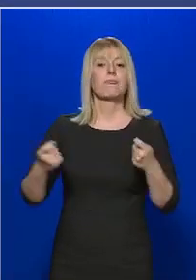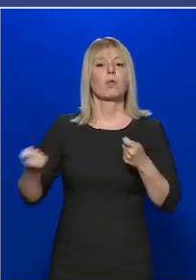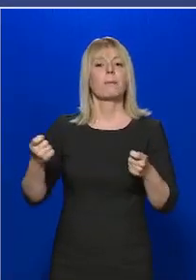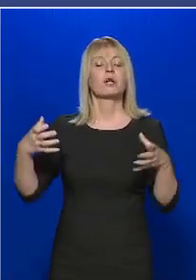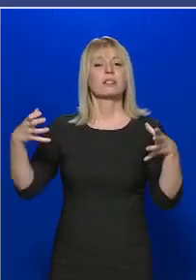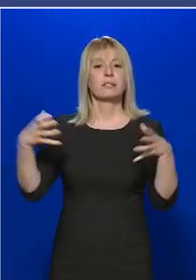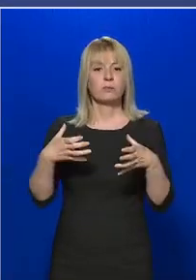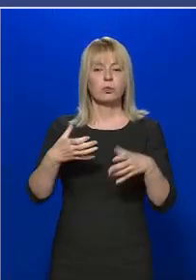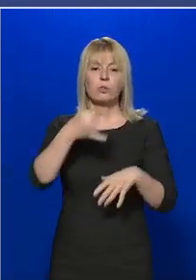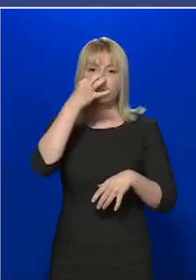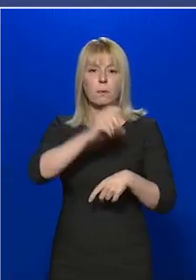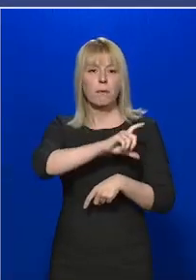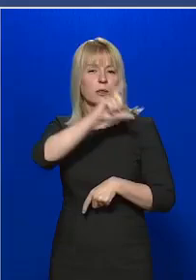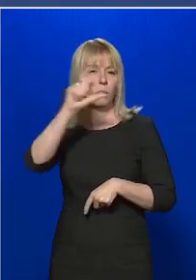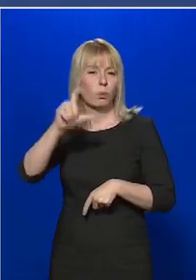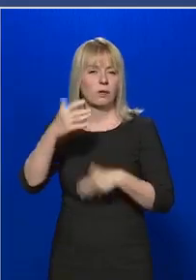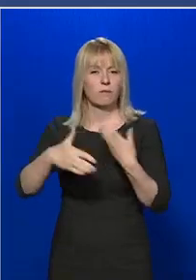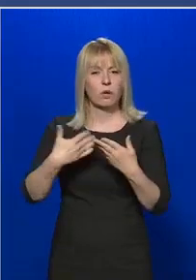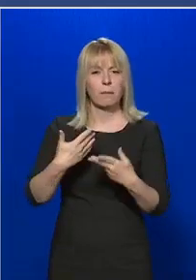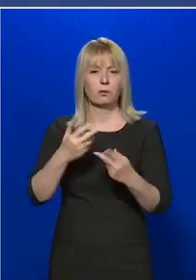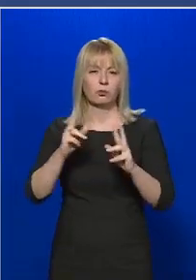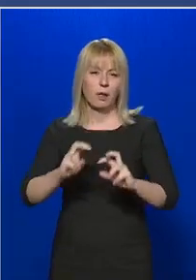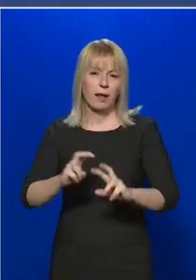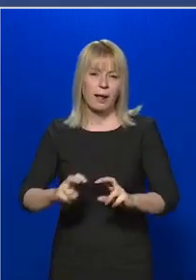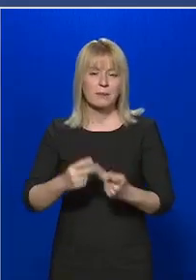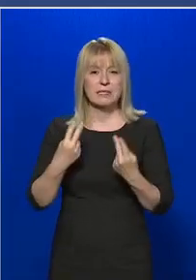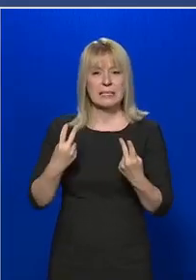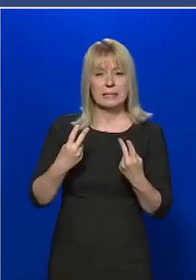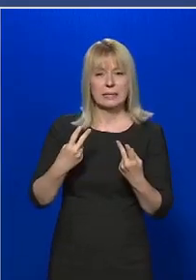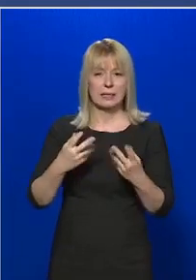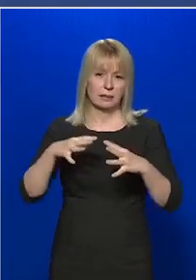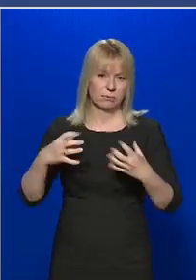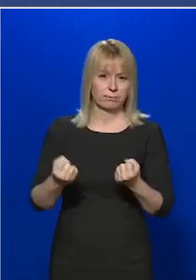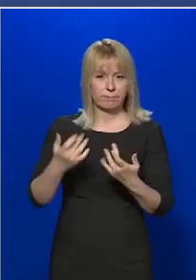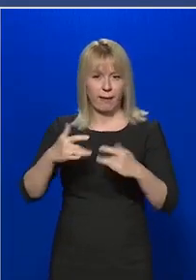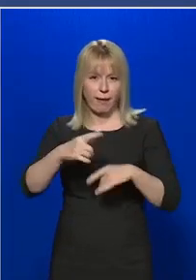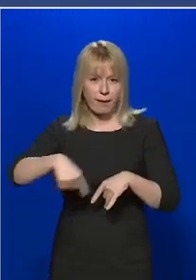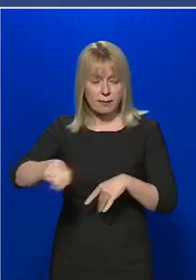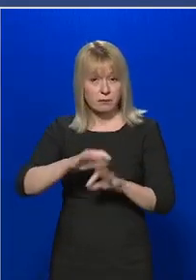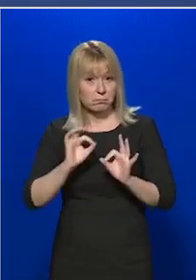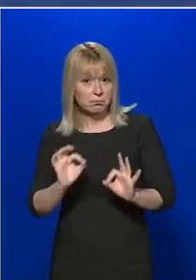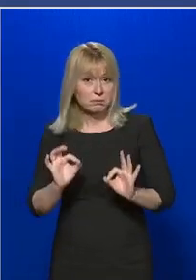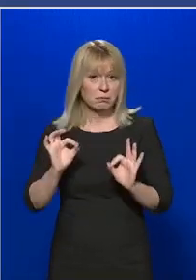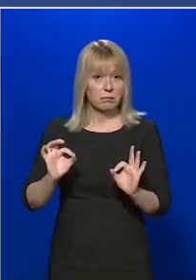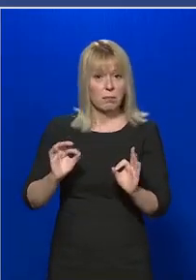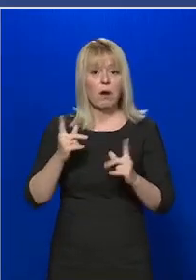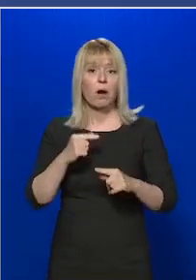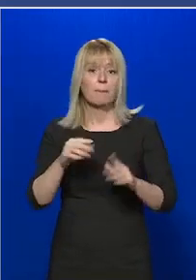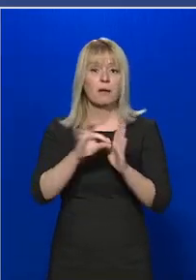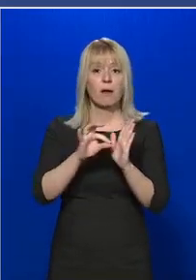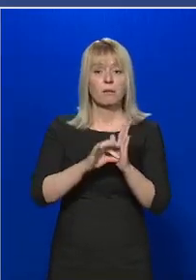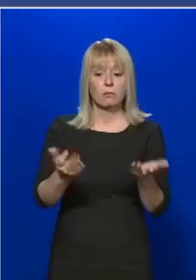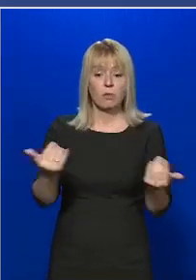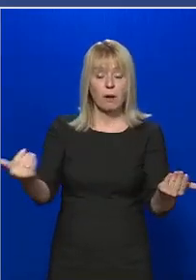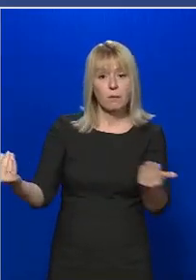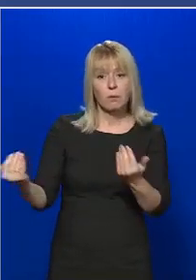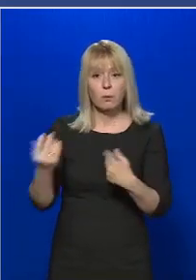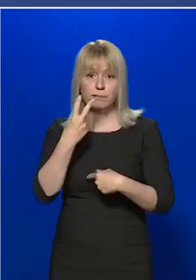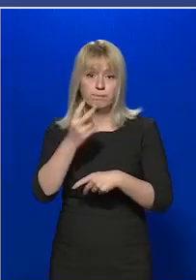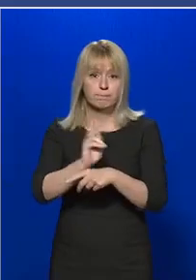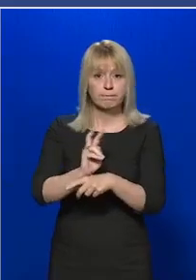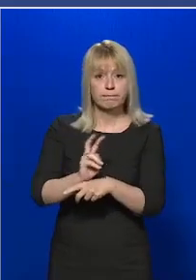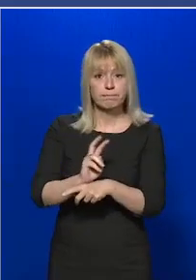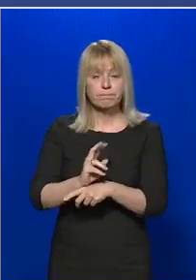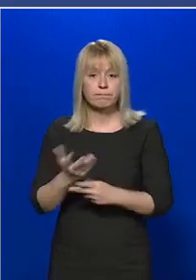törzs szombat óta folyamatosan elemzés értékeli a kialakult helyzeteket, a rendelkezésre álló adatait. Az